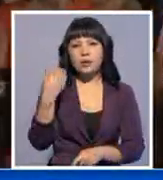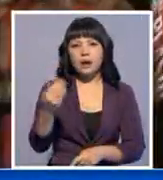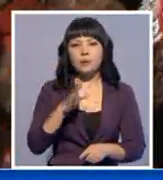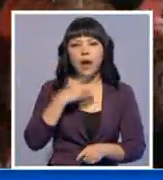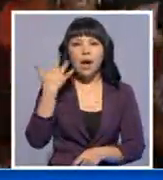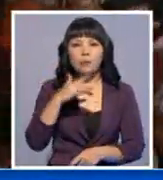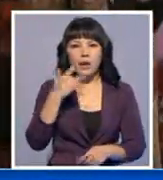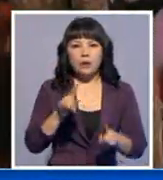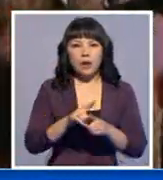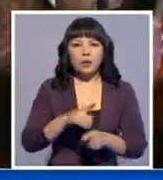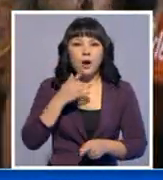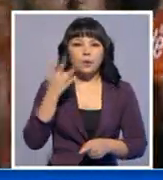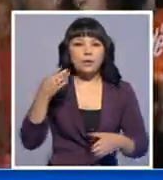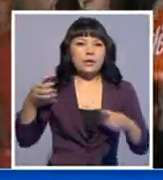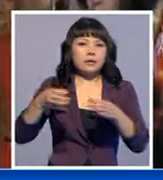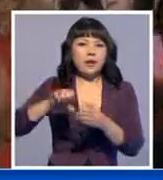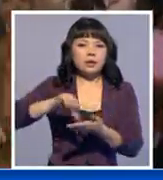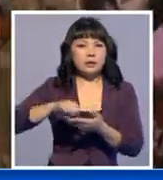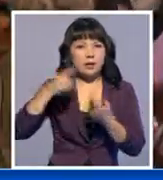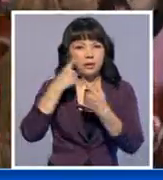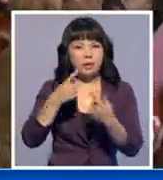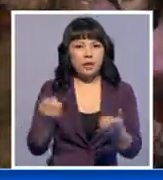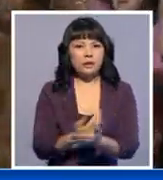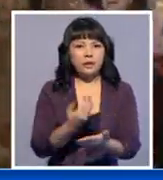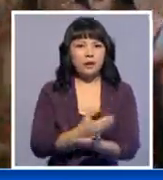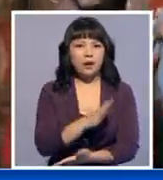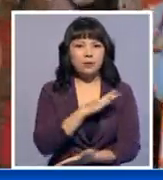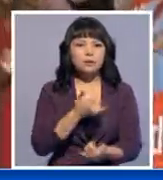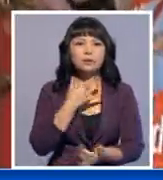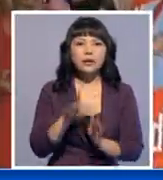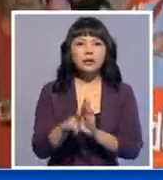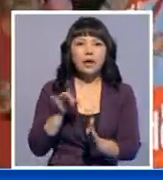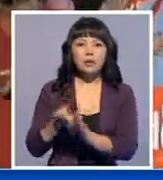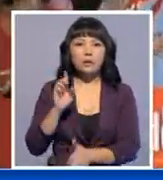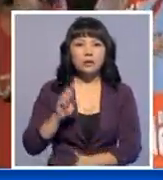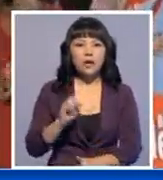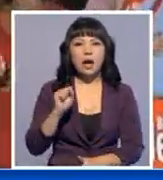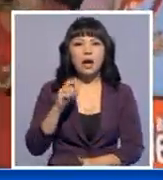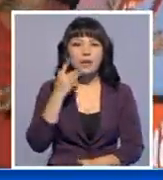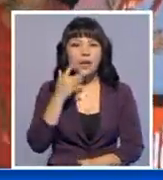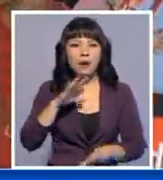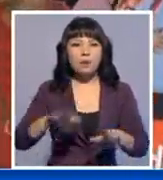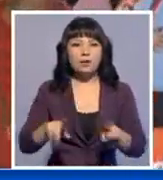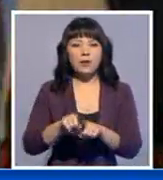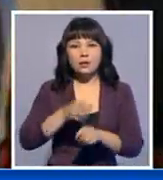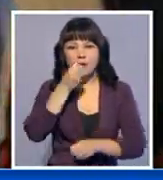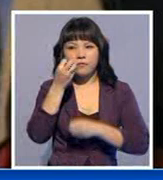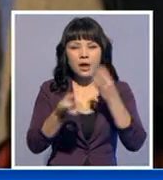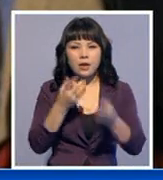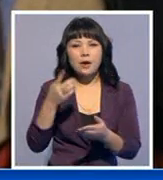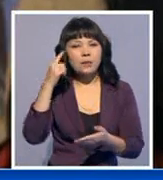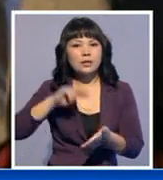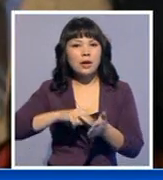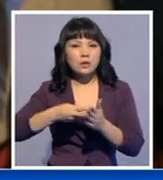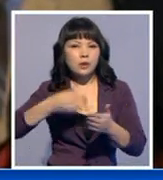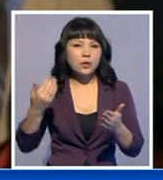Америкалық коммунист теп атап, чеге вараға тенгейді. Сайлау алды, науқанда Блазио Американың басты шақарын көркетуге қол жетімді